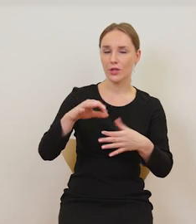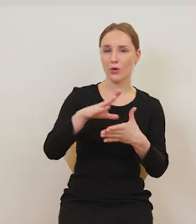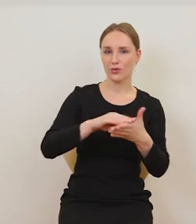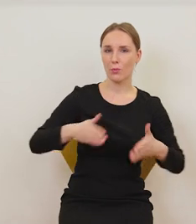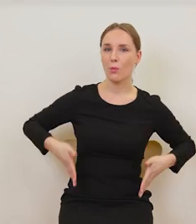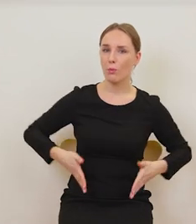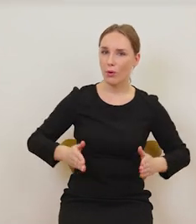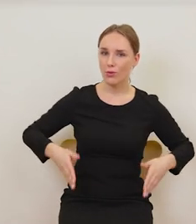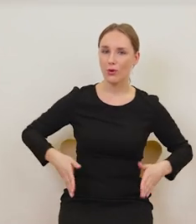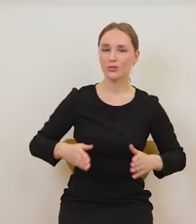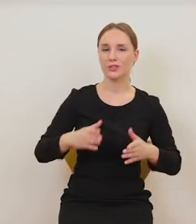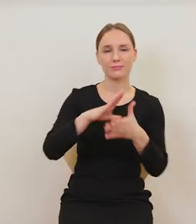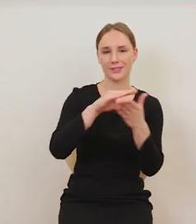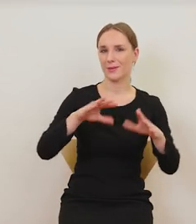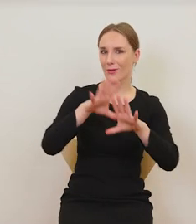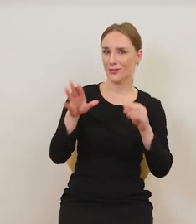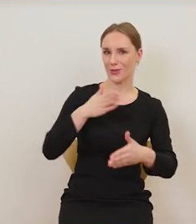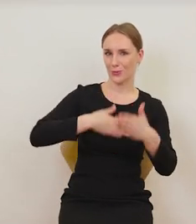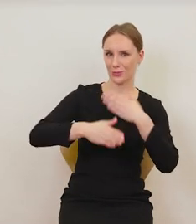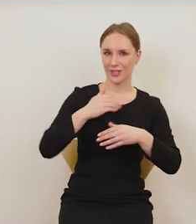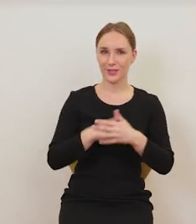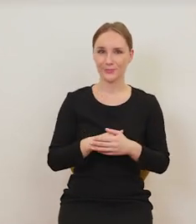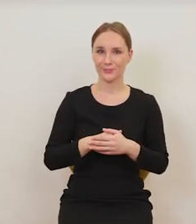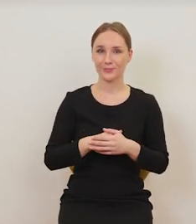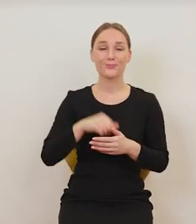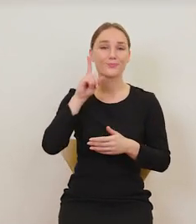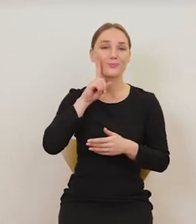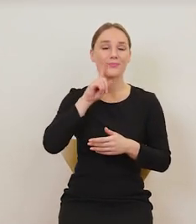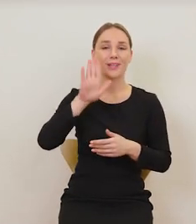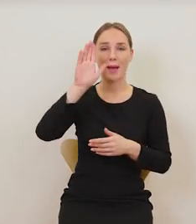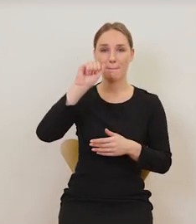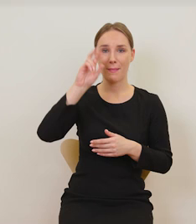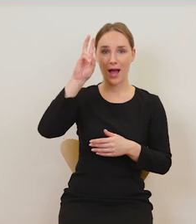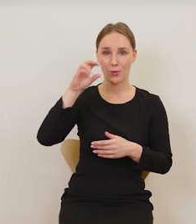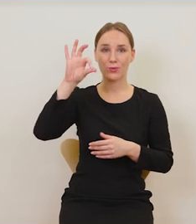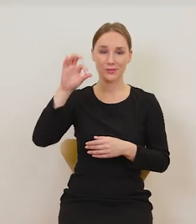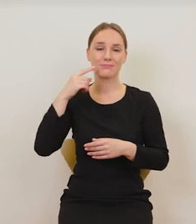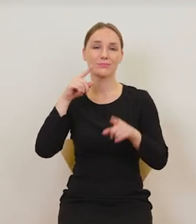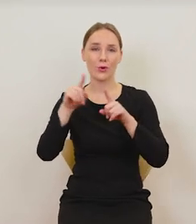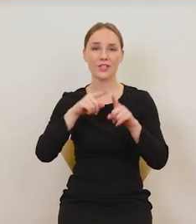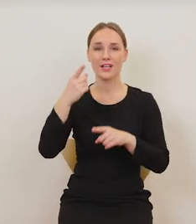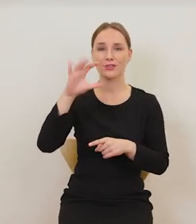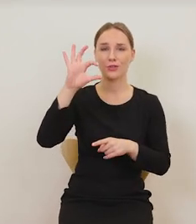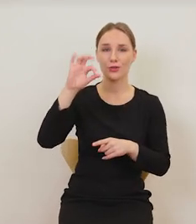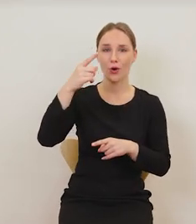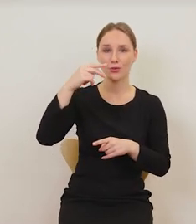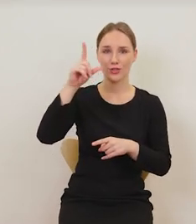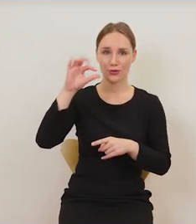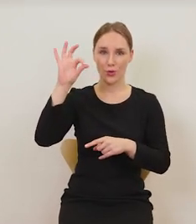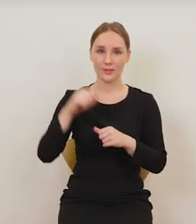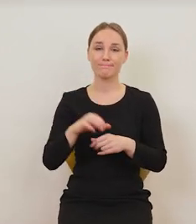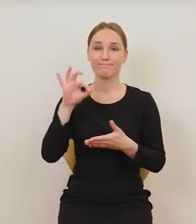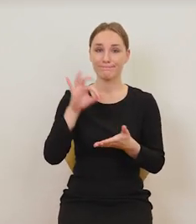symbolu wszelkich uciech. Bachus, czyli Dionizos. I tu mamy obraz z kolei Diego